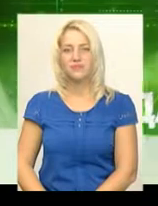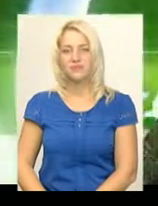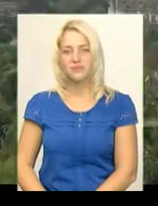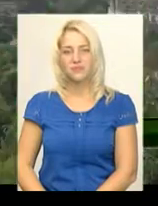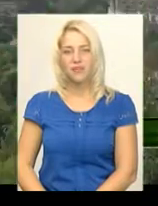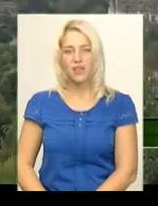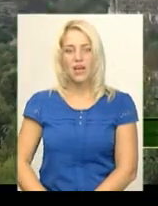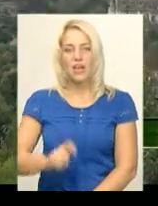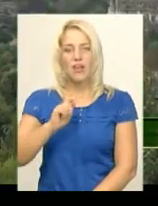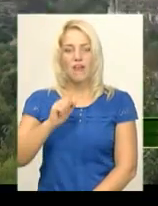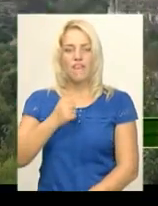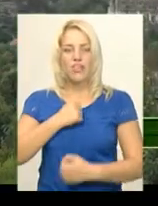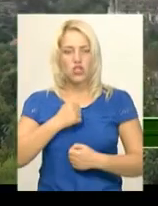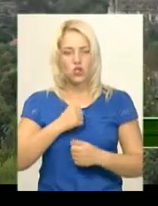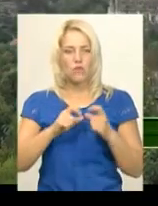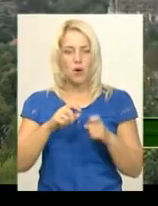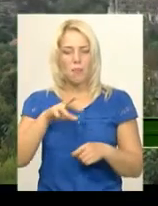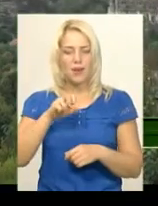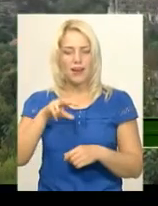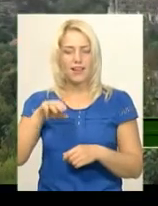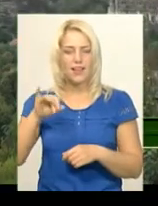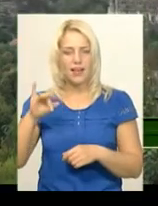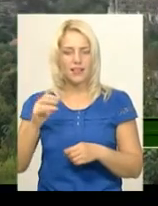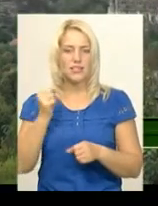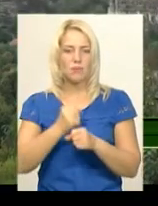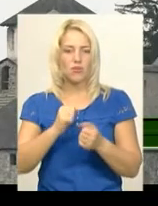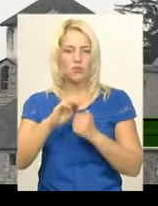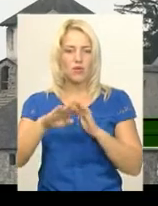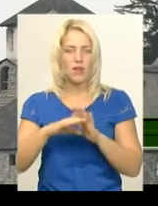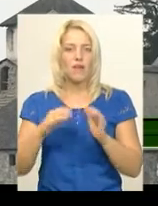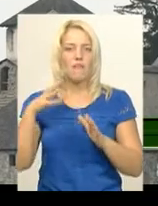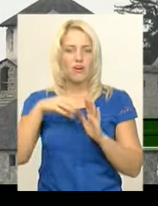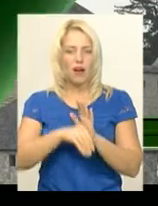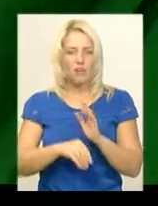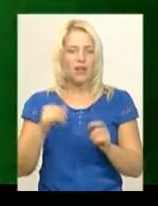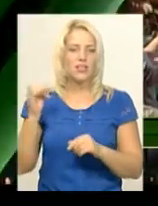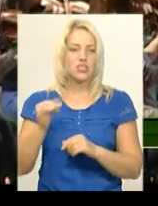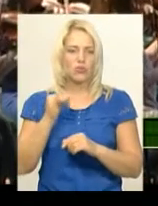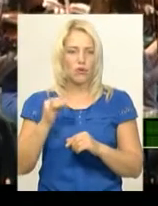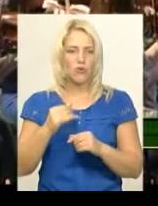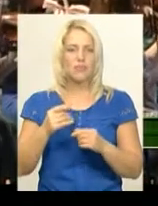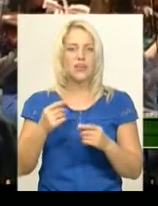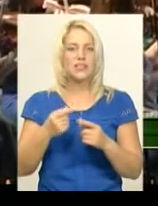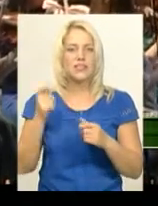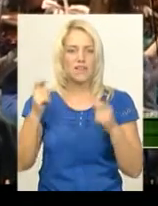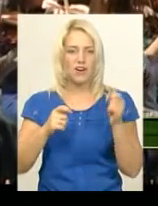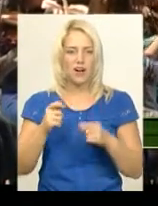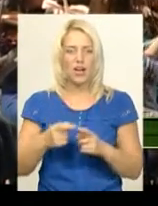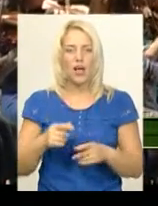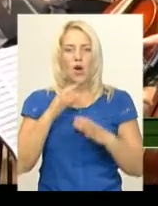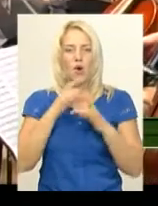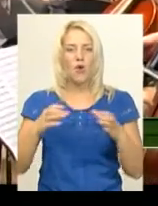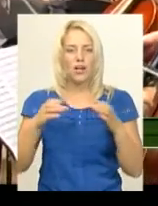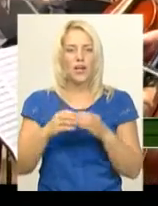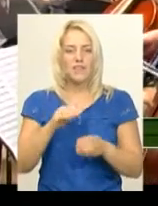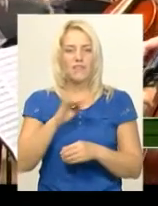Військова школа «Мілітарія» запрацює в Кам'янці-Подільському в рамках військово-історичного фестивалю. Оркестр обласної філармонії готується